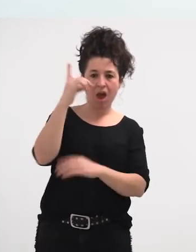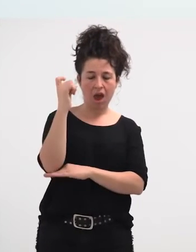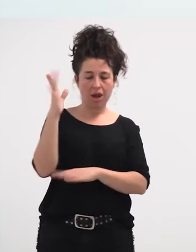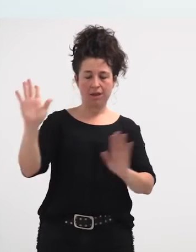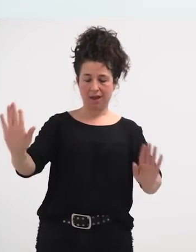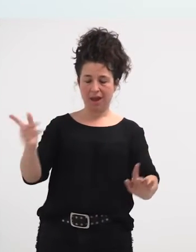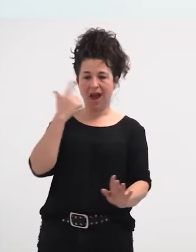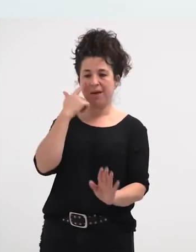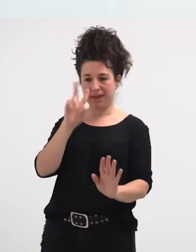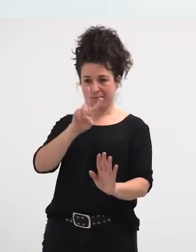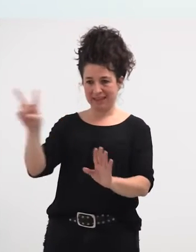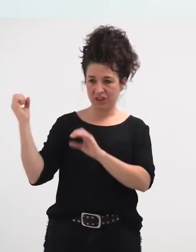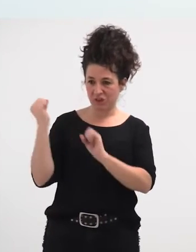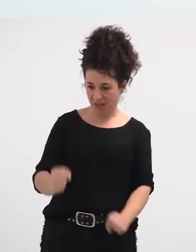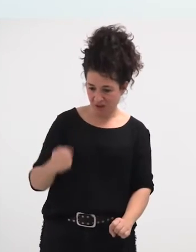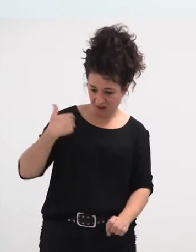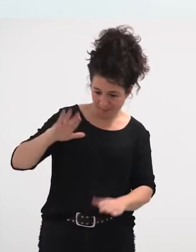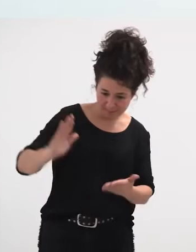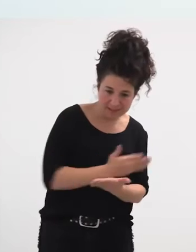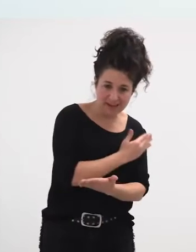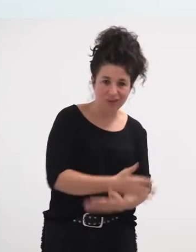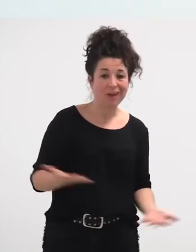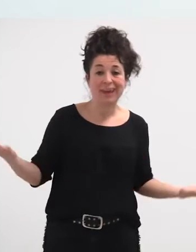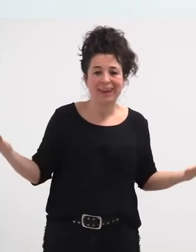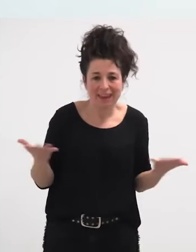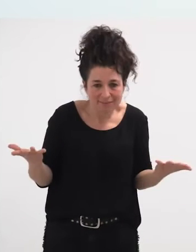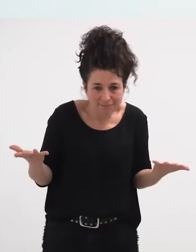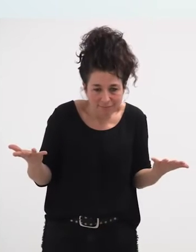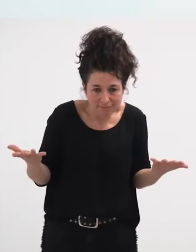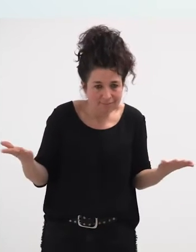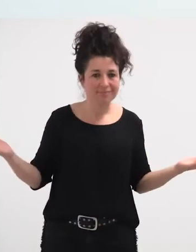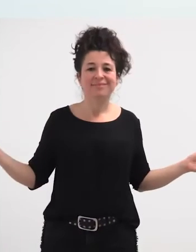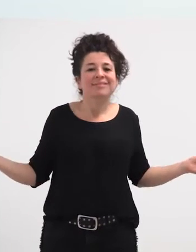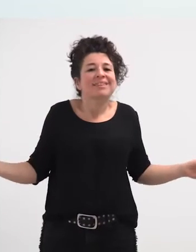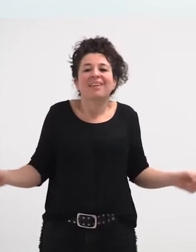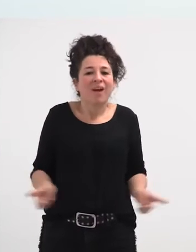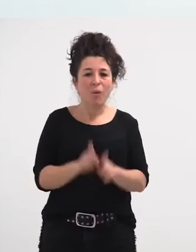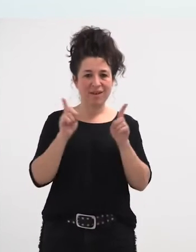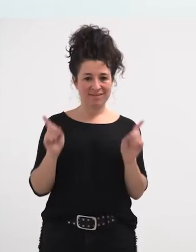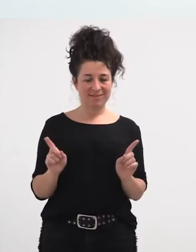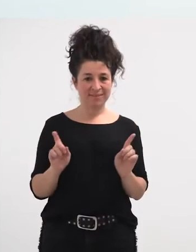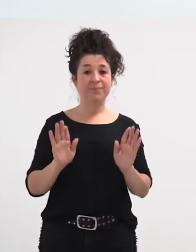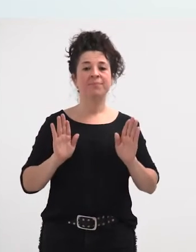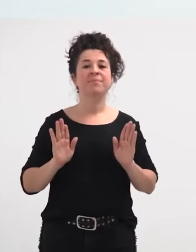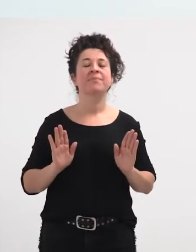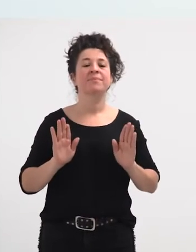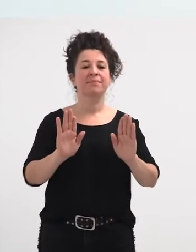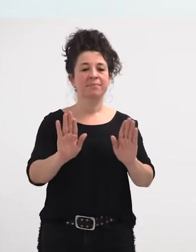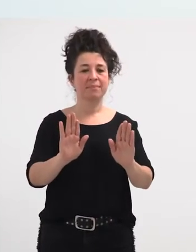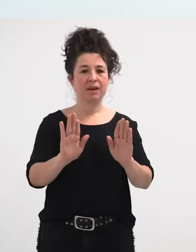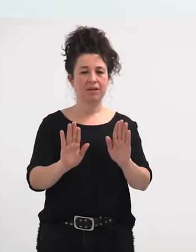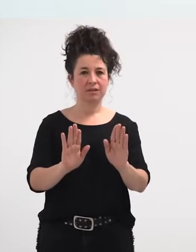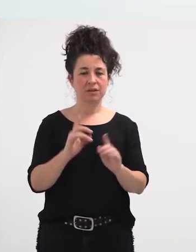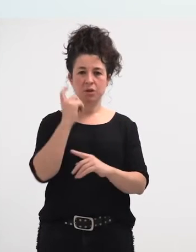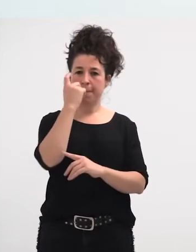haber, zer, eta zer, eta zer, bestalde, o sea, nola baitere, emito hoiek,